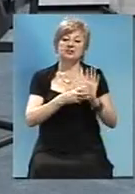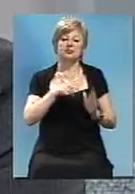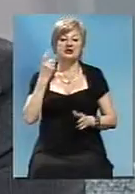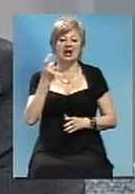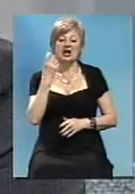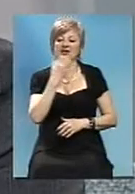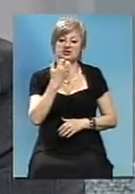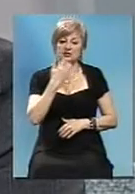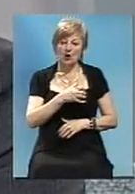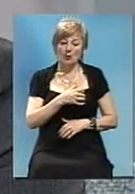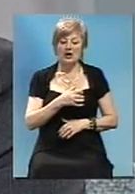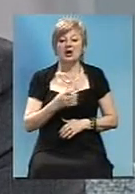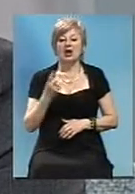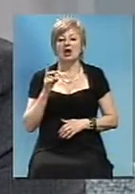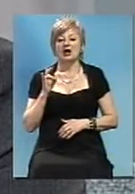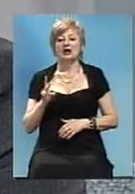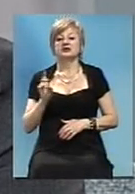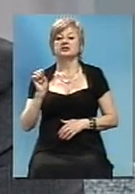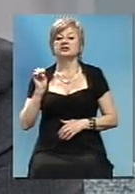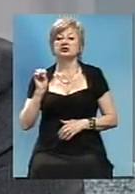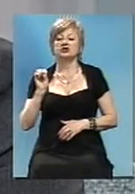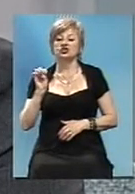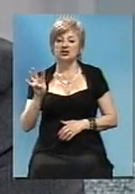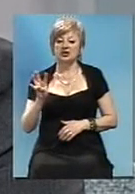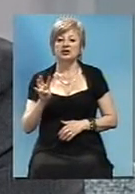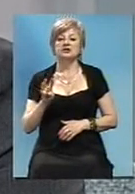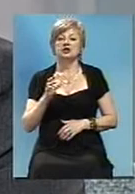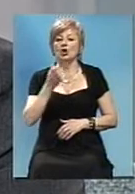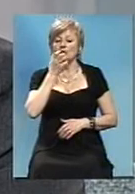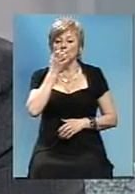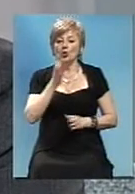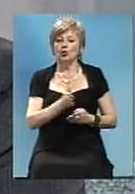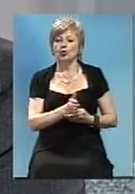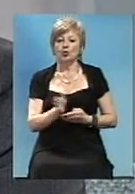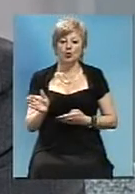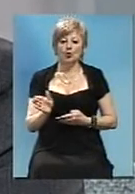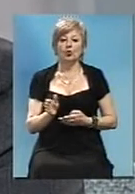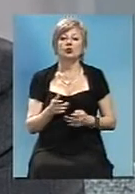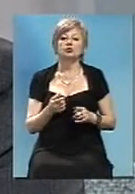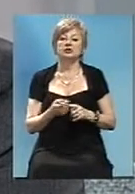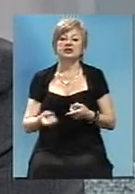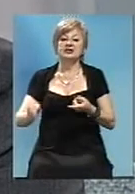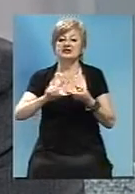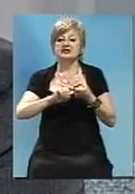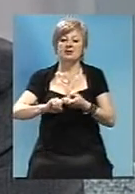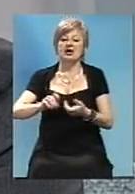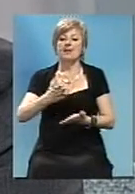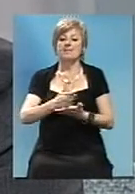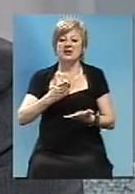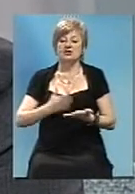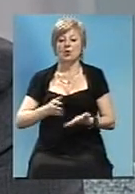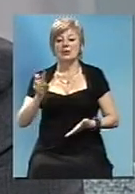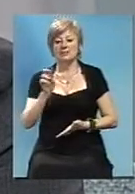-Сімферополь, а М-14 – це по югу йде і з'єдяє Мелітополь з